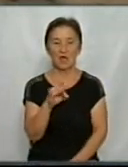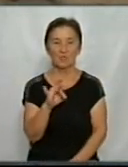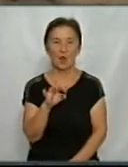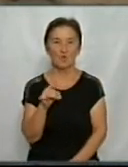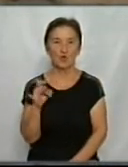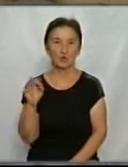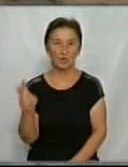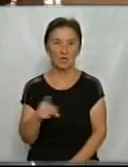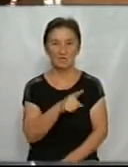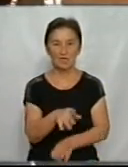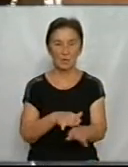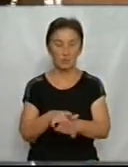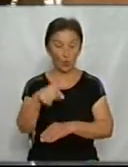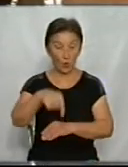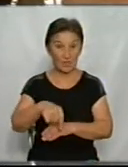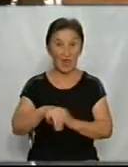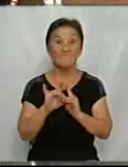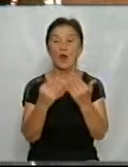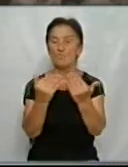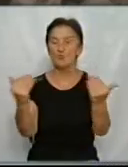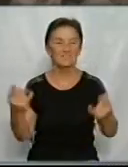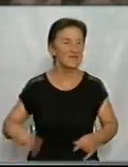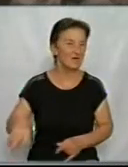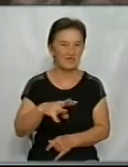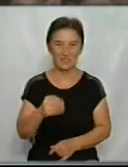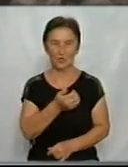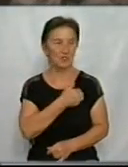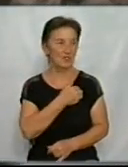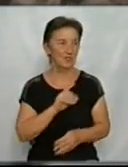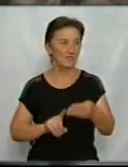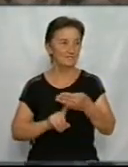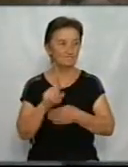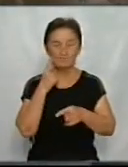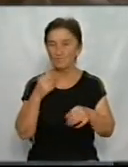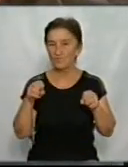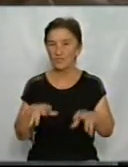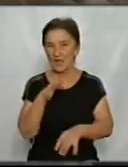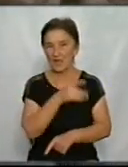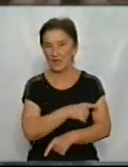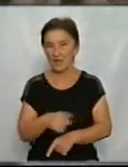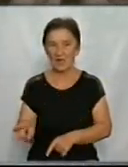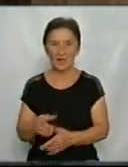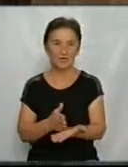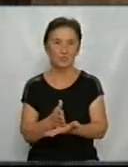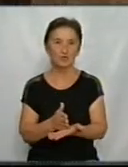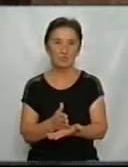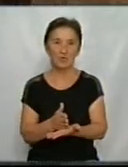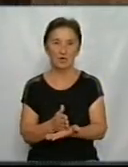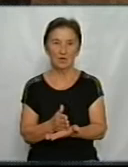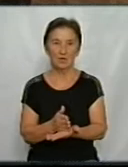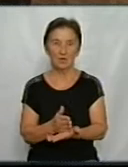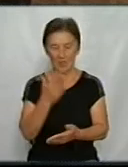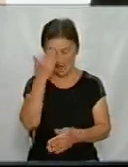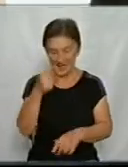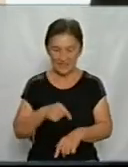У цьому музеї він проводить екскурсії для всіх охочих. Розповідає, стати військовим вирішив під час проходження строкової служби. Я свідомо